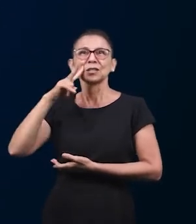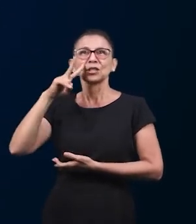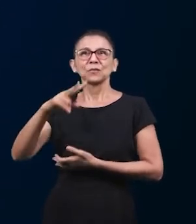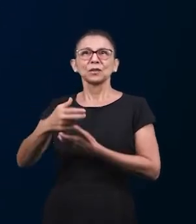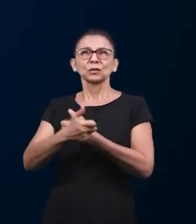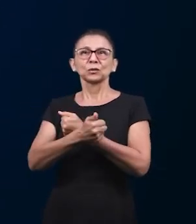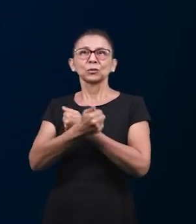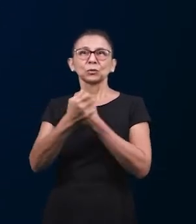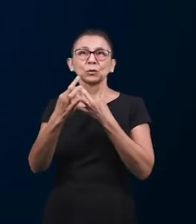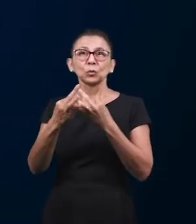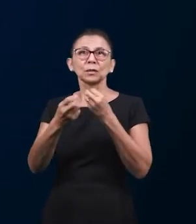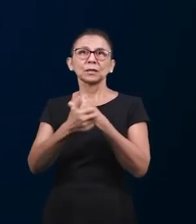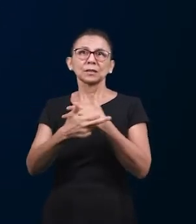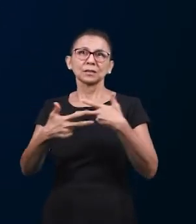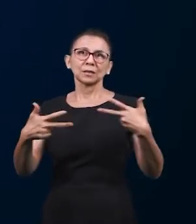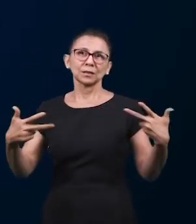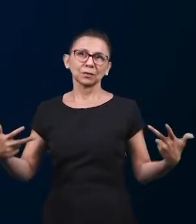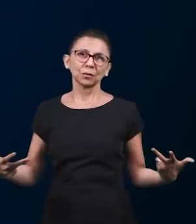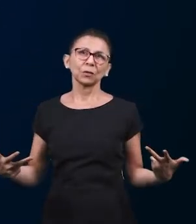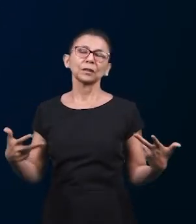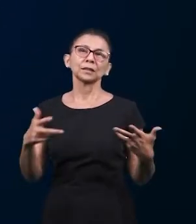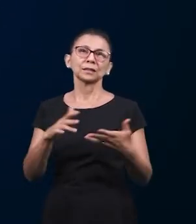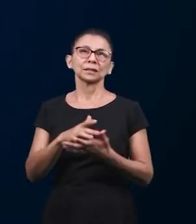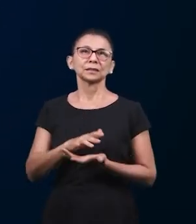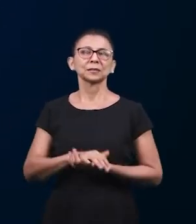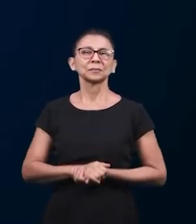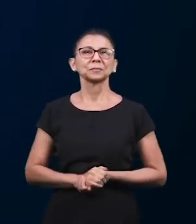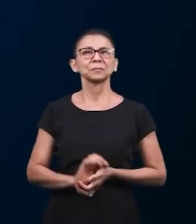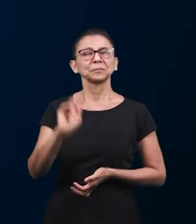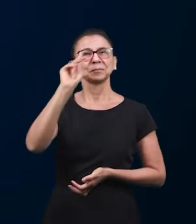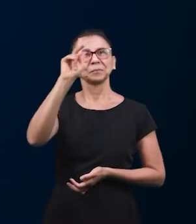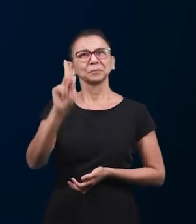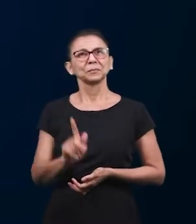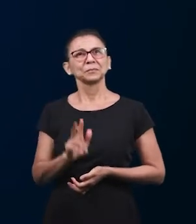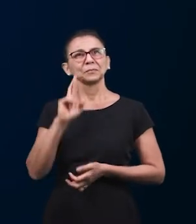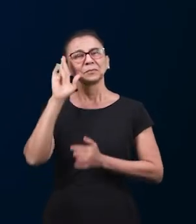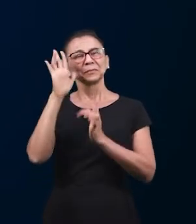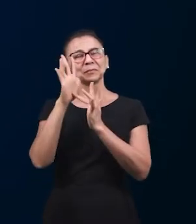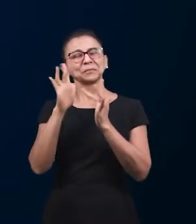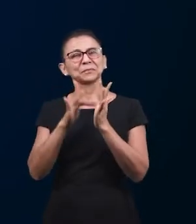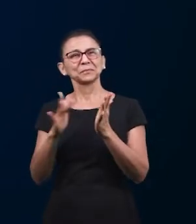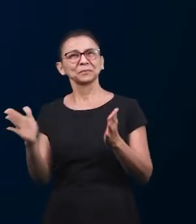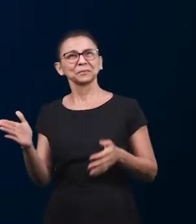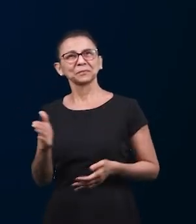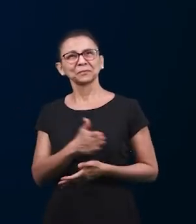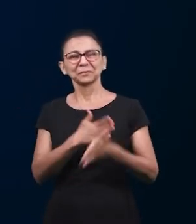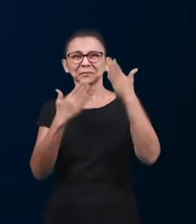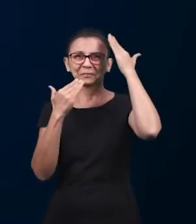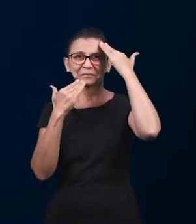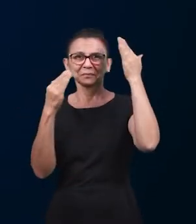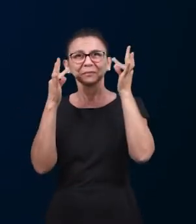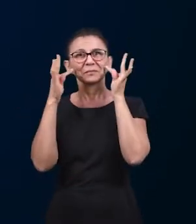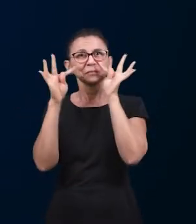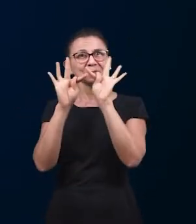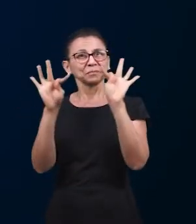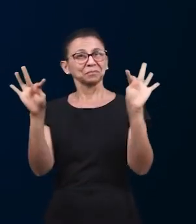поблагодарить вас за все то что Он даровал нам я прощаюсь с вами миром Господа Иисуса